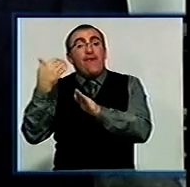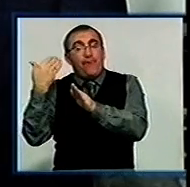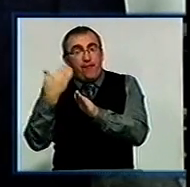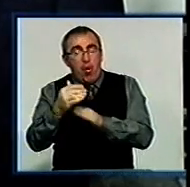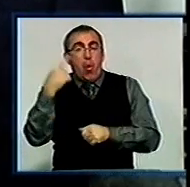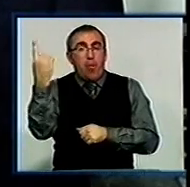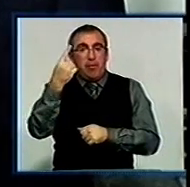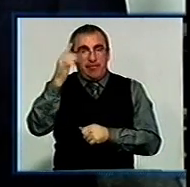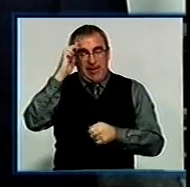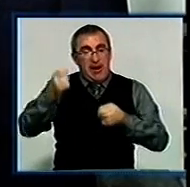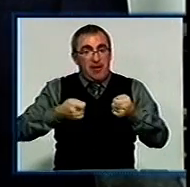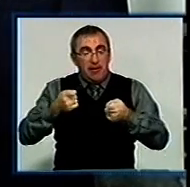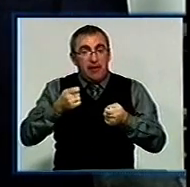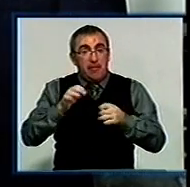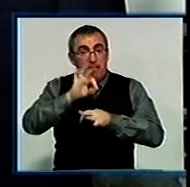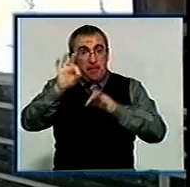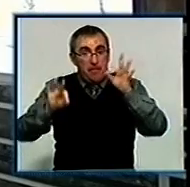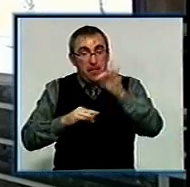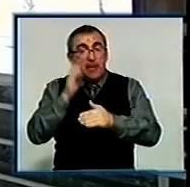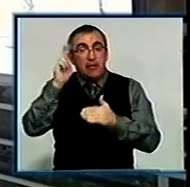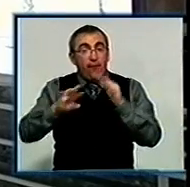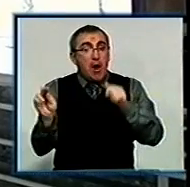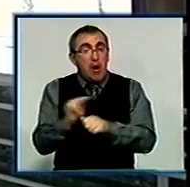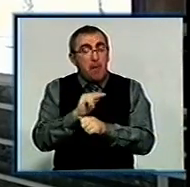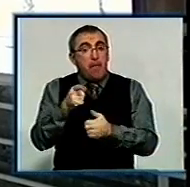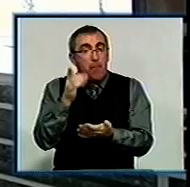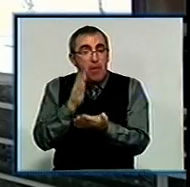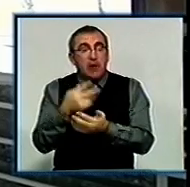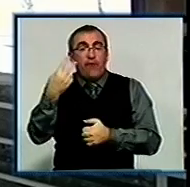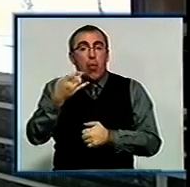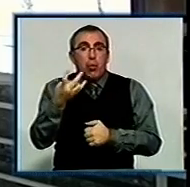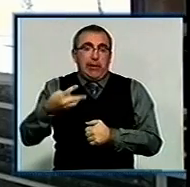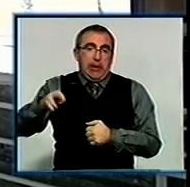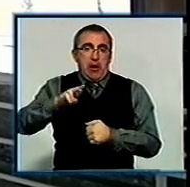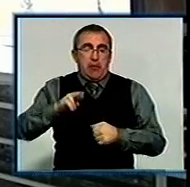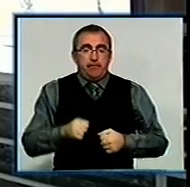обласна адміністрація. Згідно з проєктом, завершити ремонт тут мають 20 грудня.